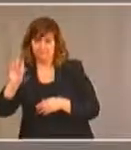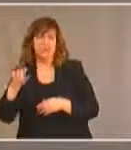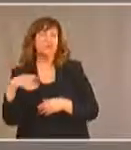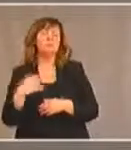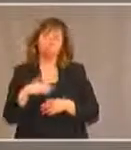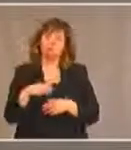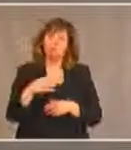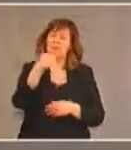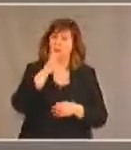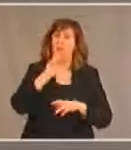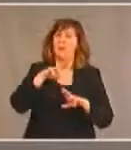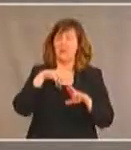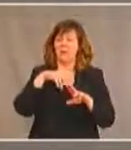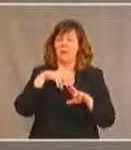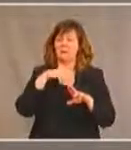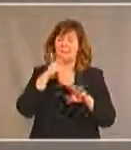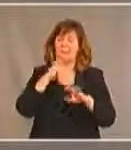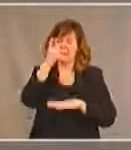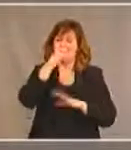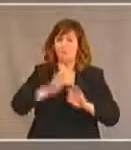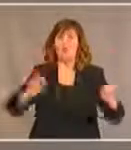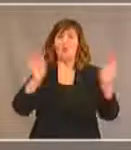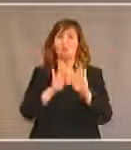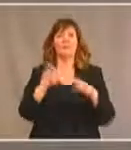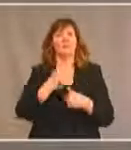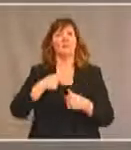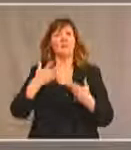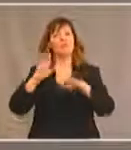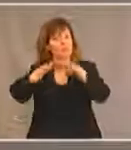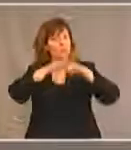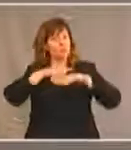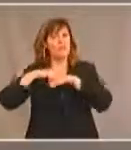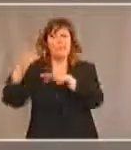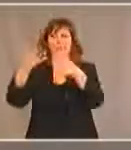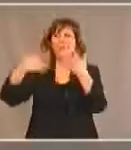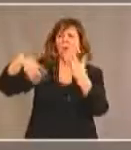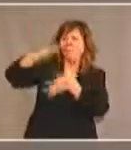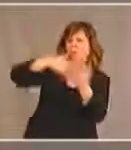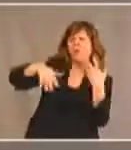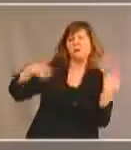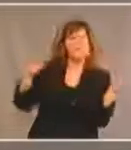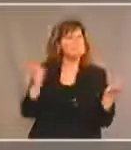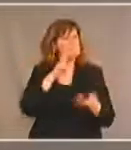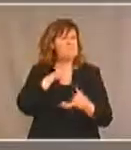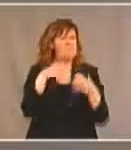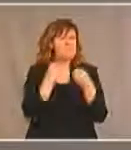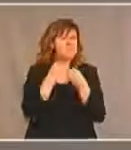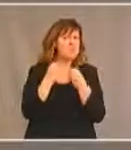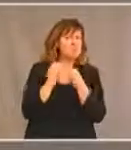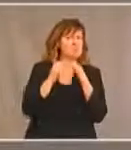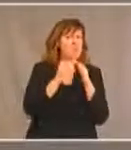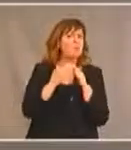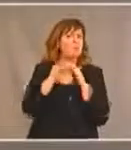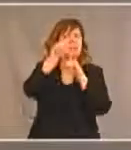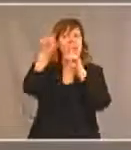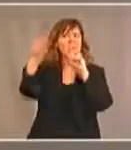Et dans nos consultations, nous n'avons pas beaucoup entendu les communautés,